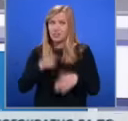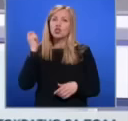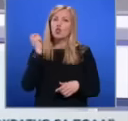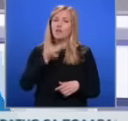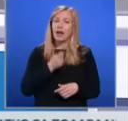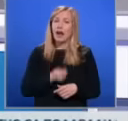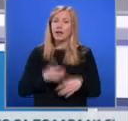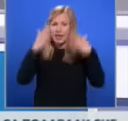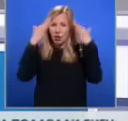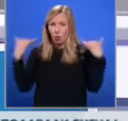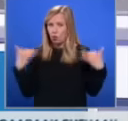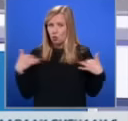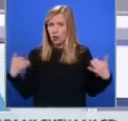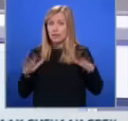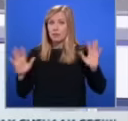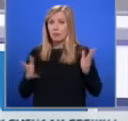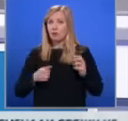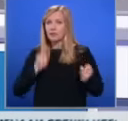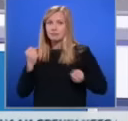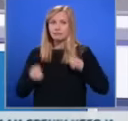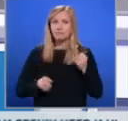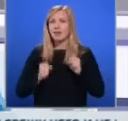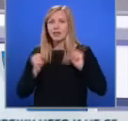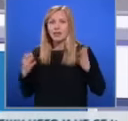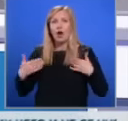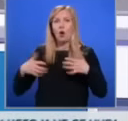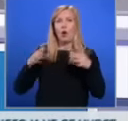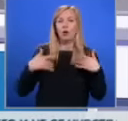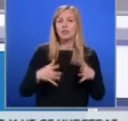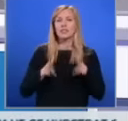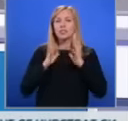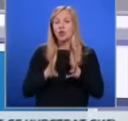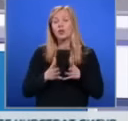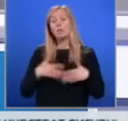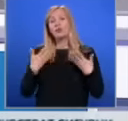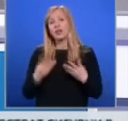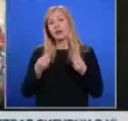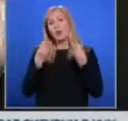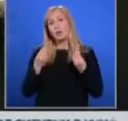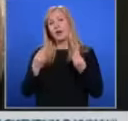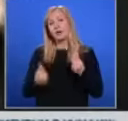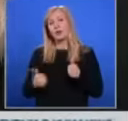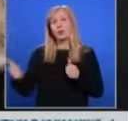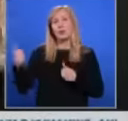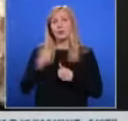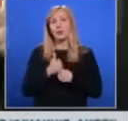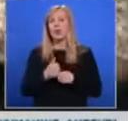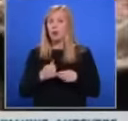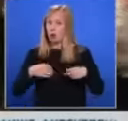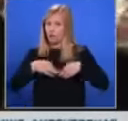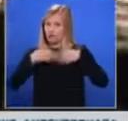и кукири от цялата страна започват да гонят злото, с пожеланието любовта и доброто да възтръжествуват. При официалното